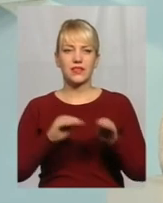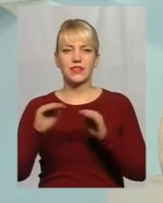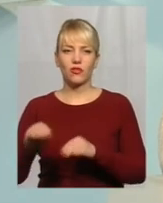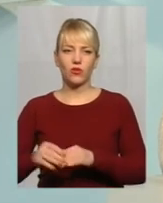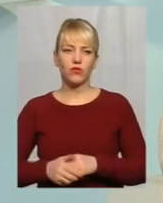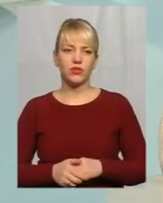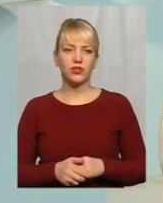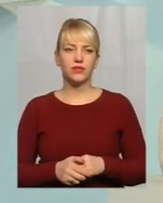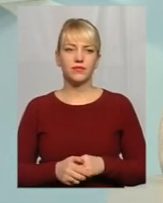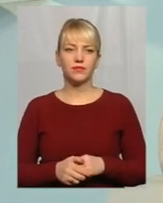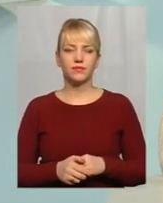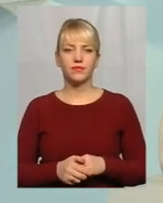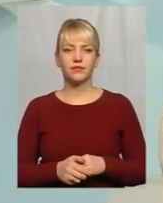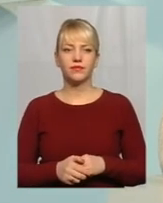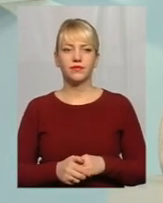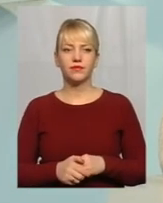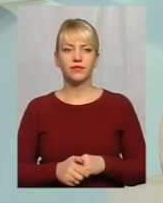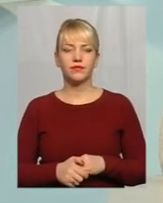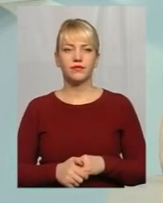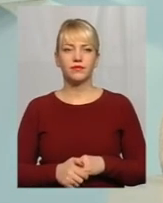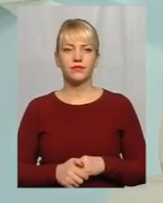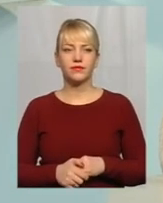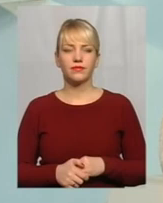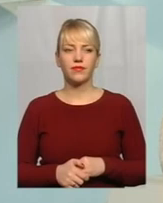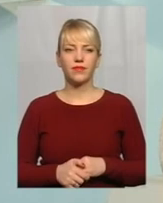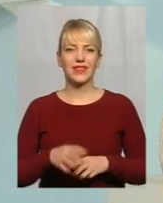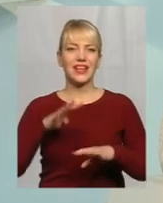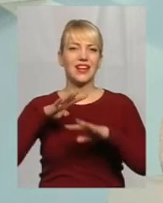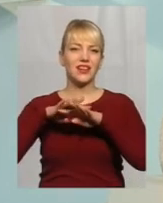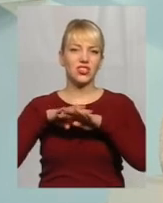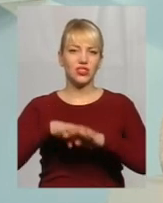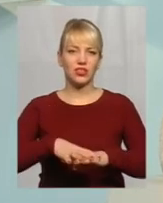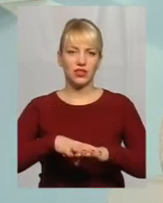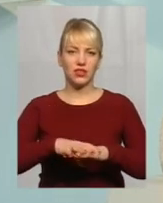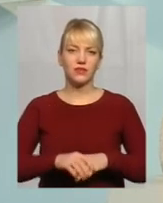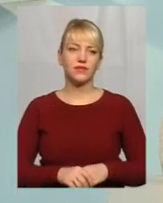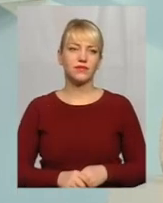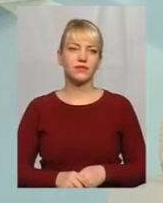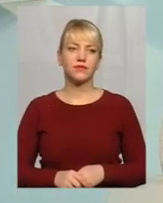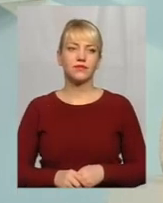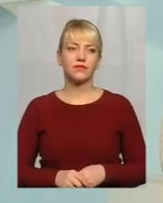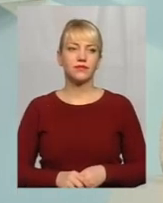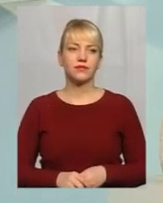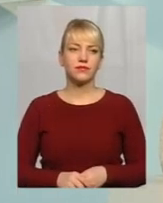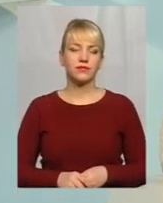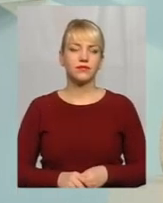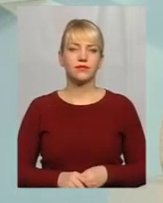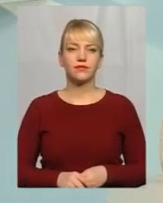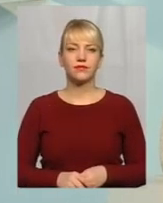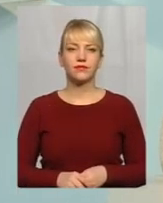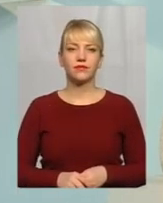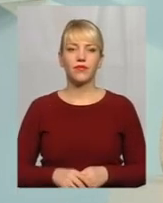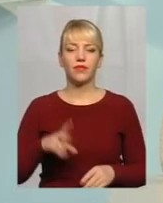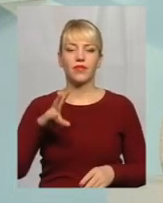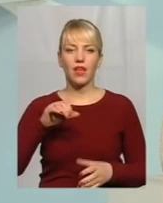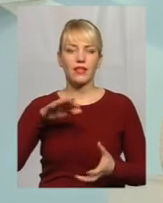рішітки на насосних